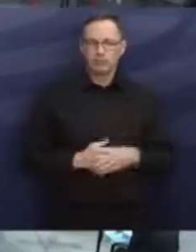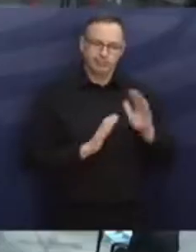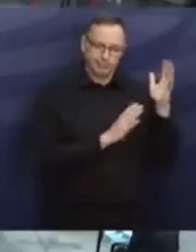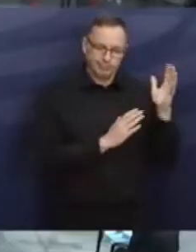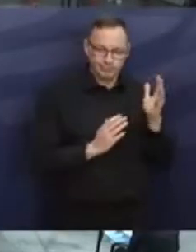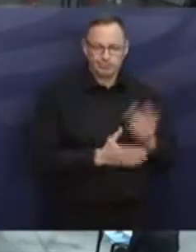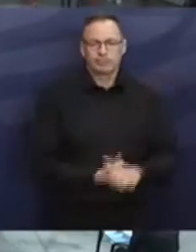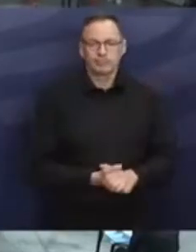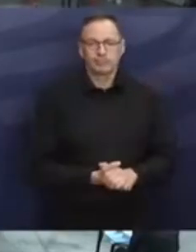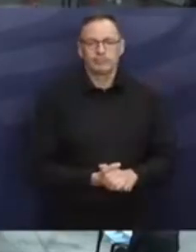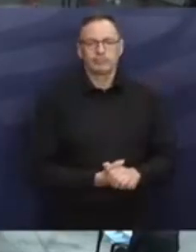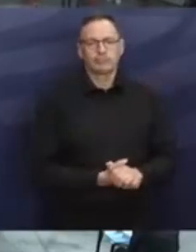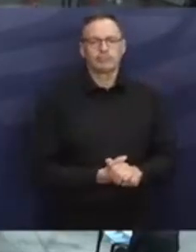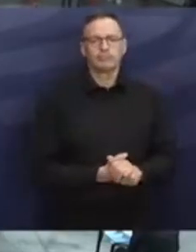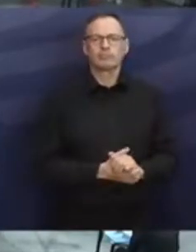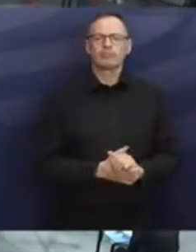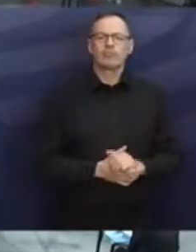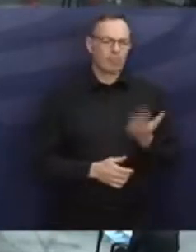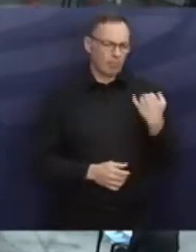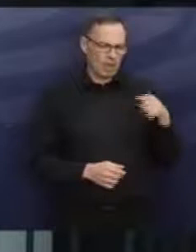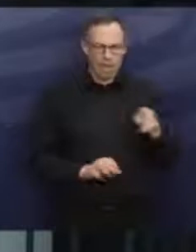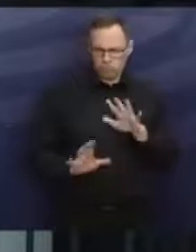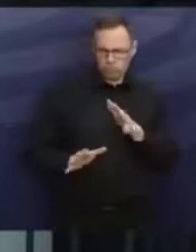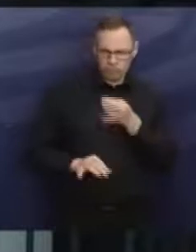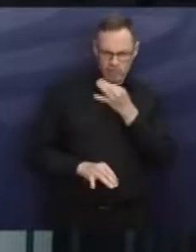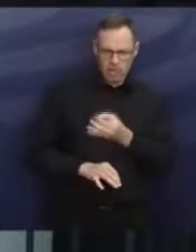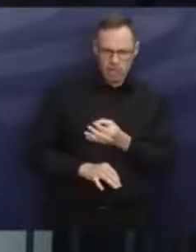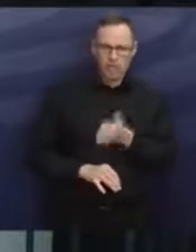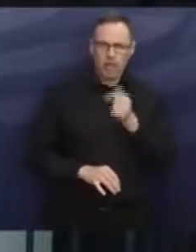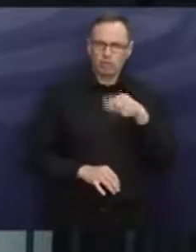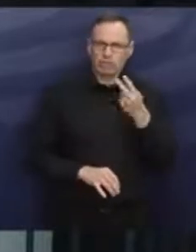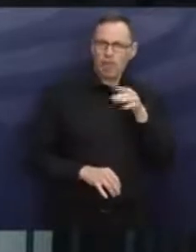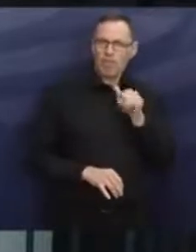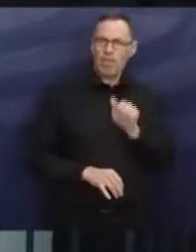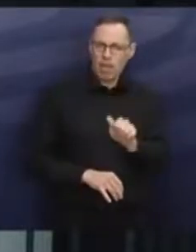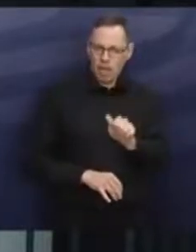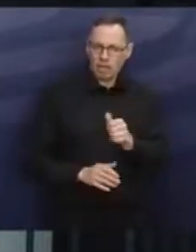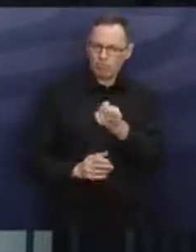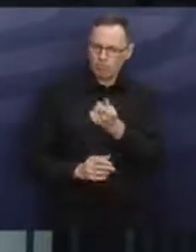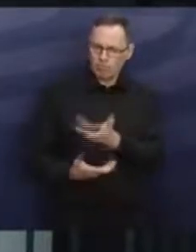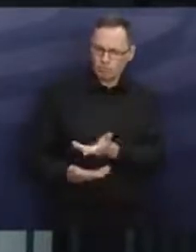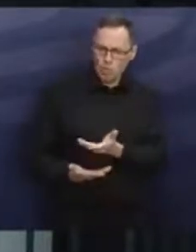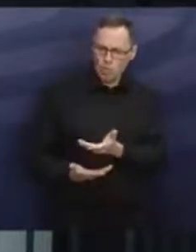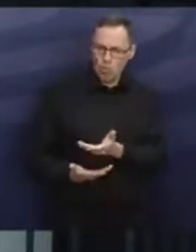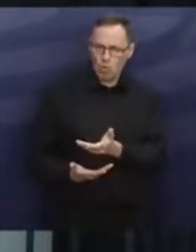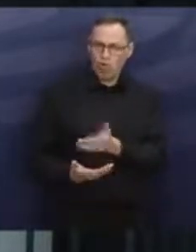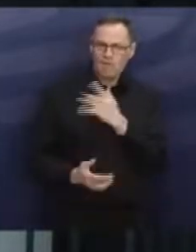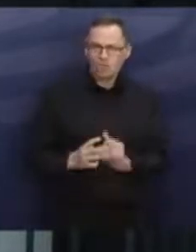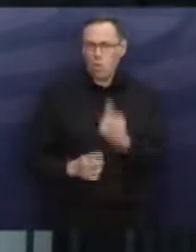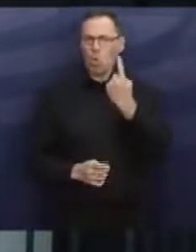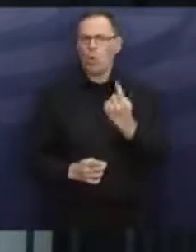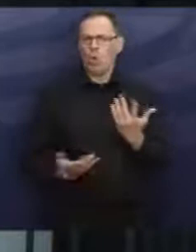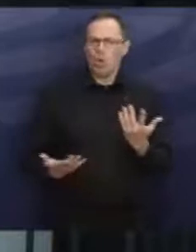Wir wurden ja in Frage gestellt, ob 1,2 Milliarden eine Summe ist, die nicht viel zu hoch ist,